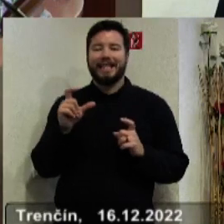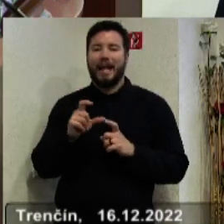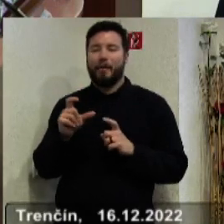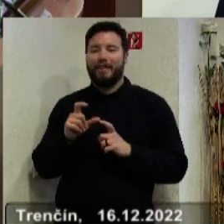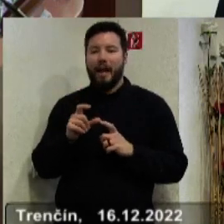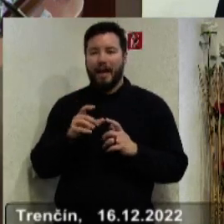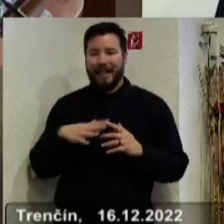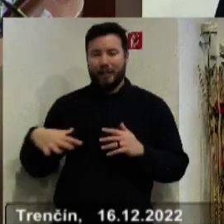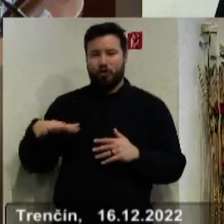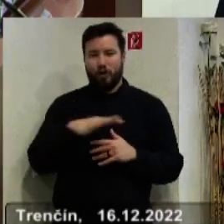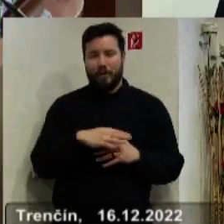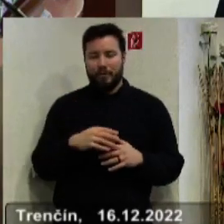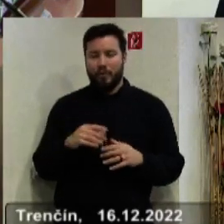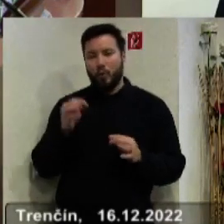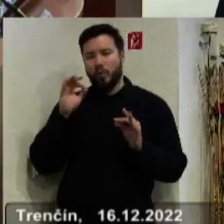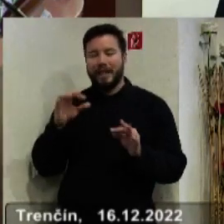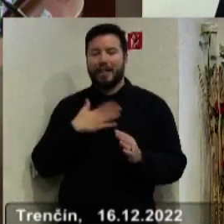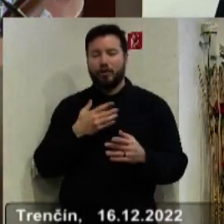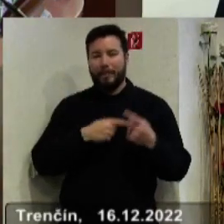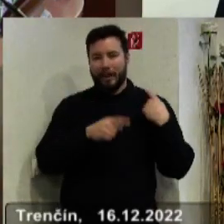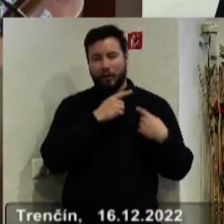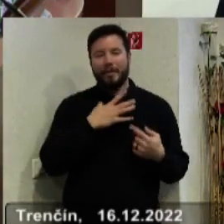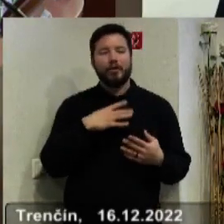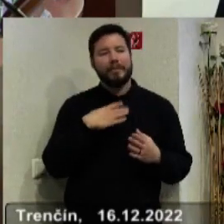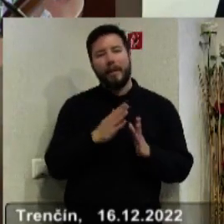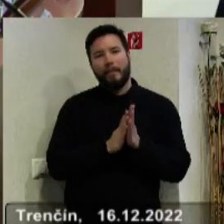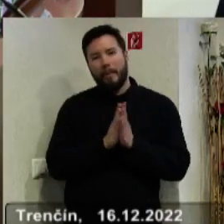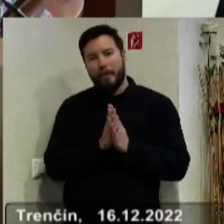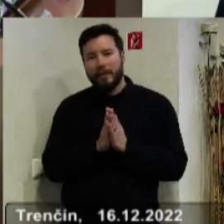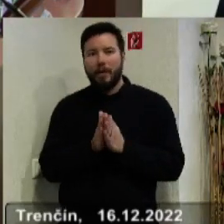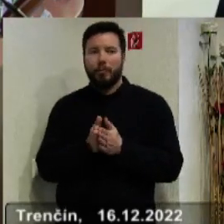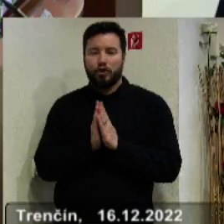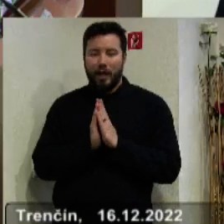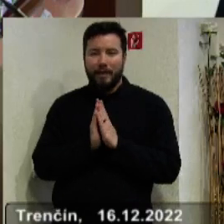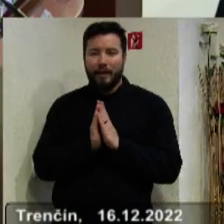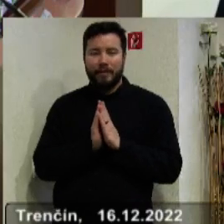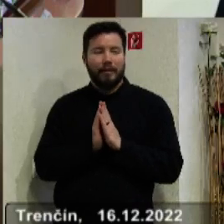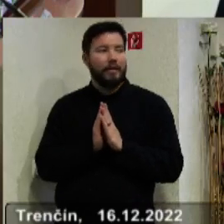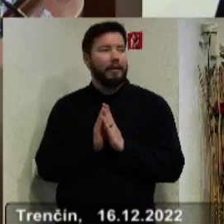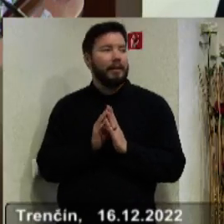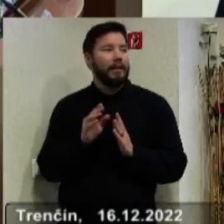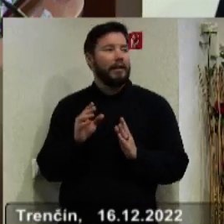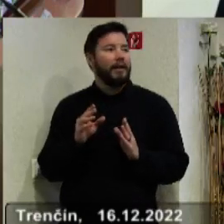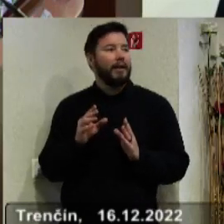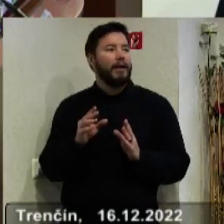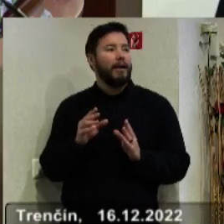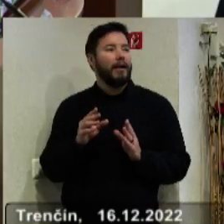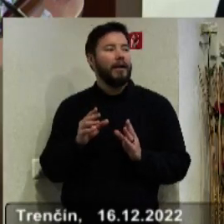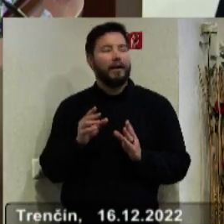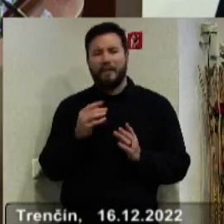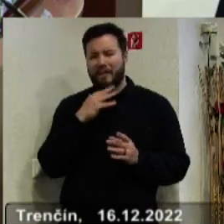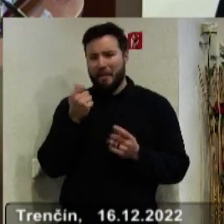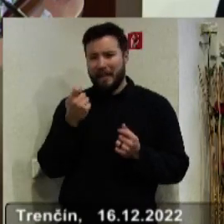ríša. Je to úcta k našim predkom. A ja by som chcel požiade poprosiť, budeme raviť upraviť rozpočto, nestojí to bola peňazí.